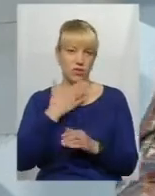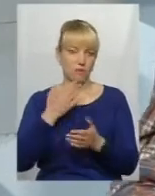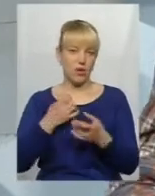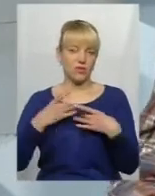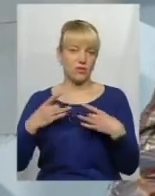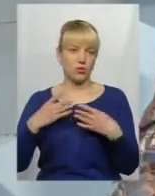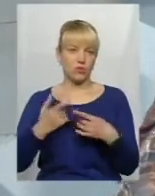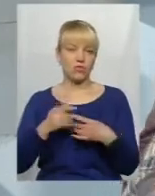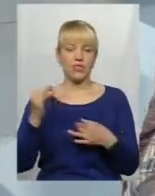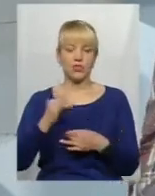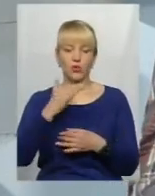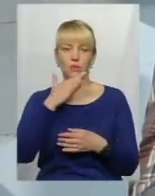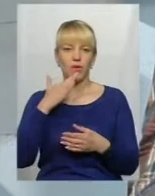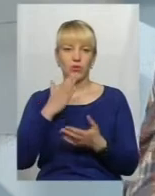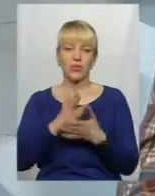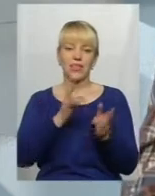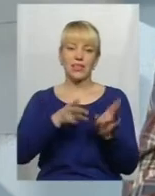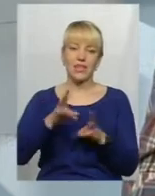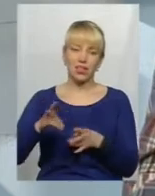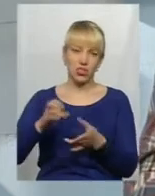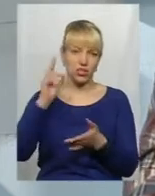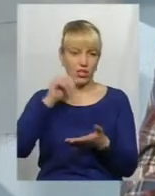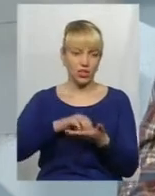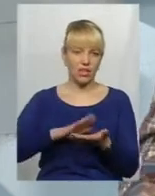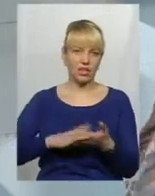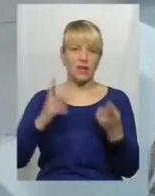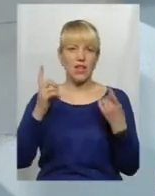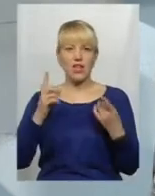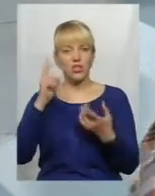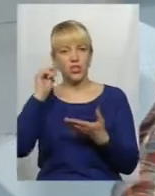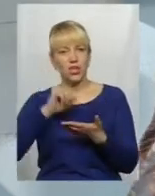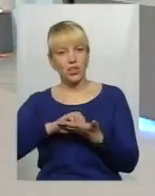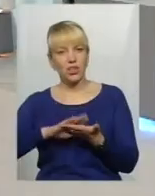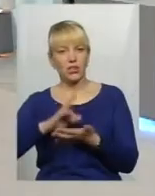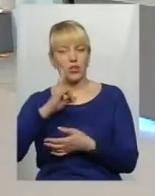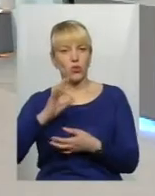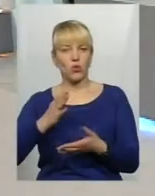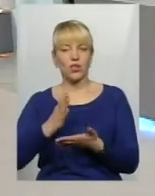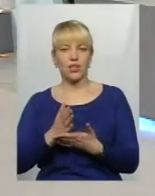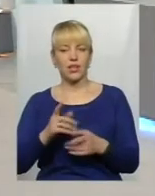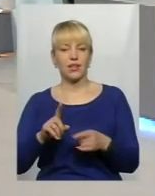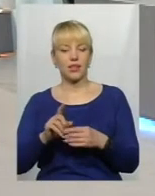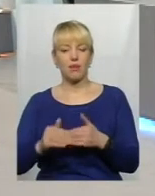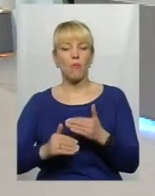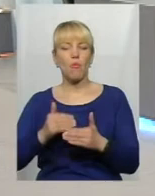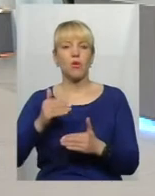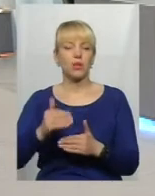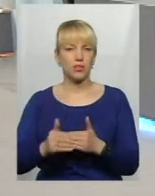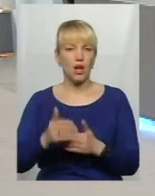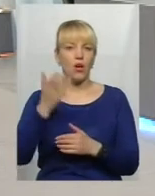історій дуже багато, є і трагічних дат, і величних дат, але є певний, скажімо, поріг, коли вже